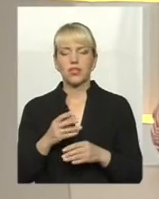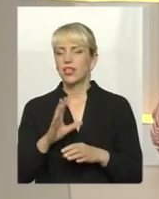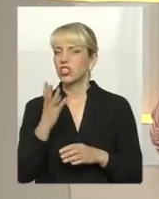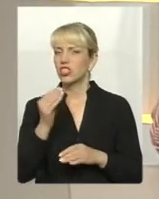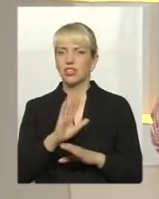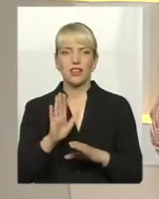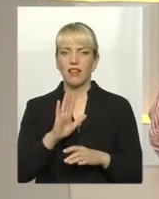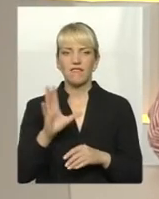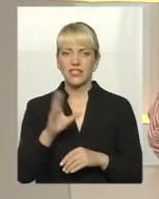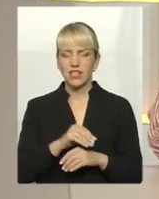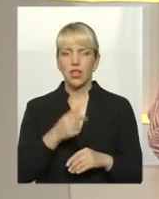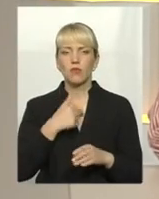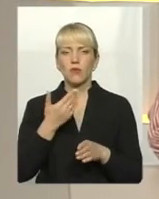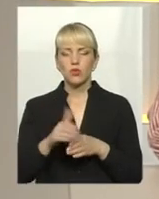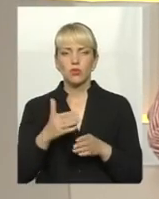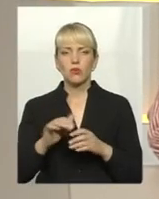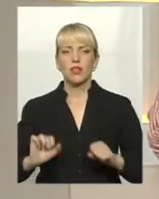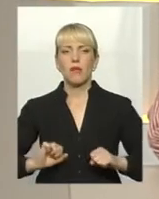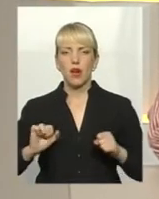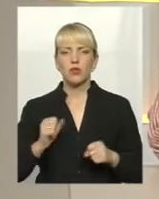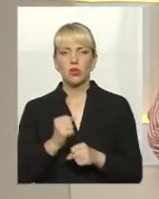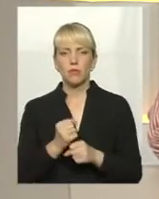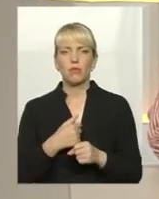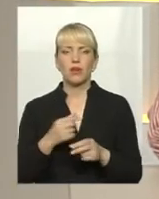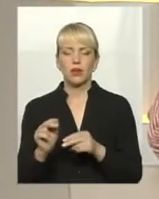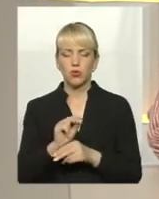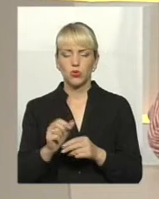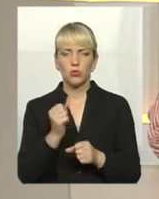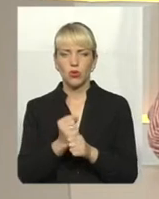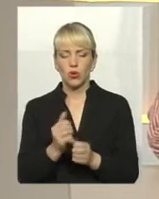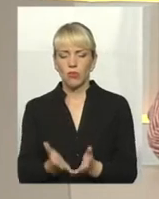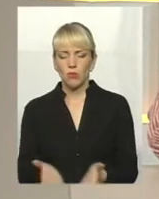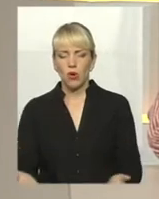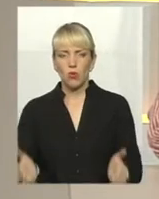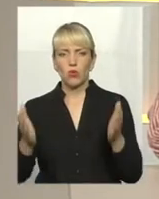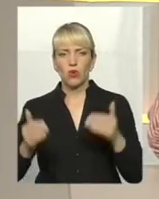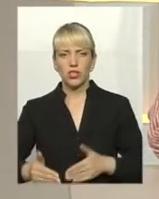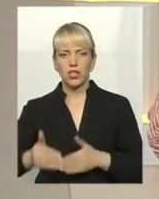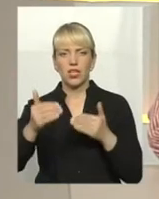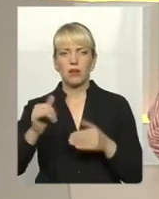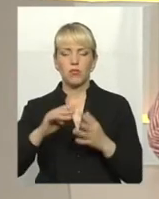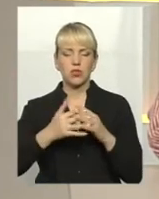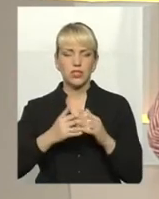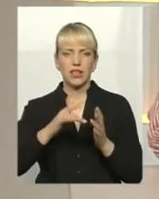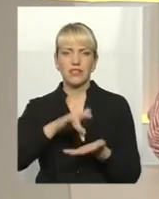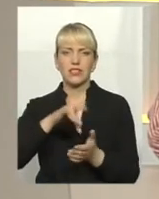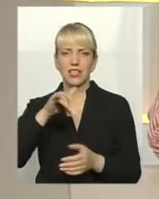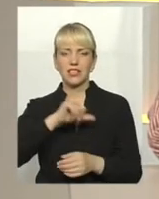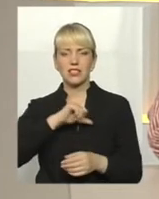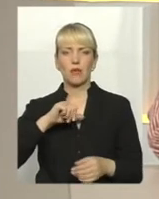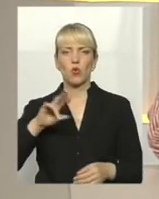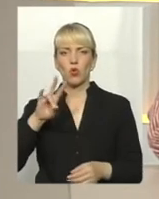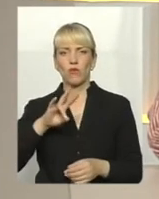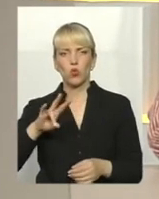поступово намагаємося робити, виготовляти, ремонтуємо контейнера, я кажу, що і урни по селах, і в центрі самої Нової